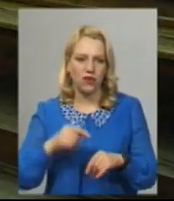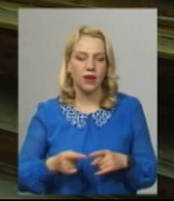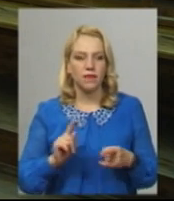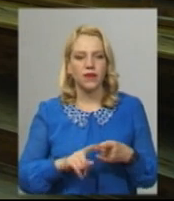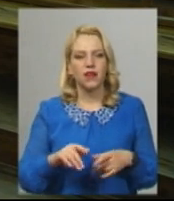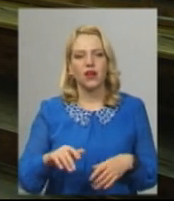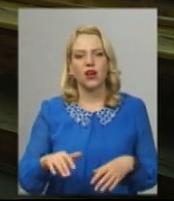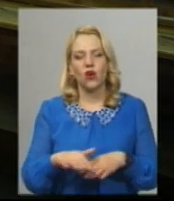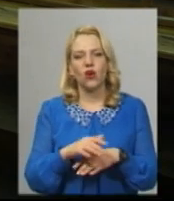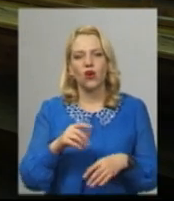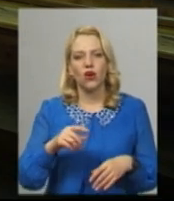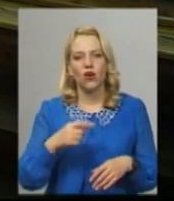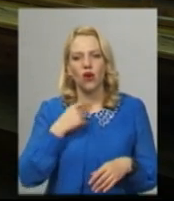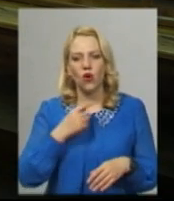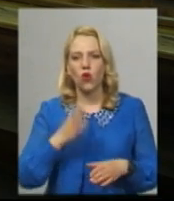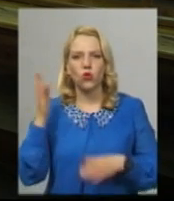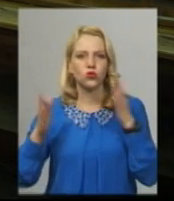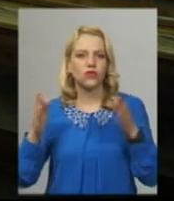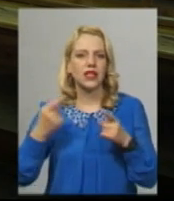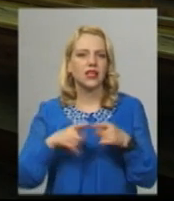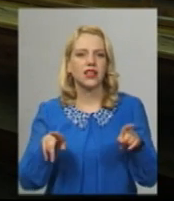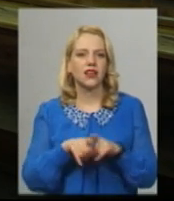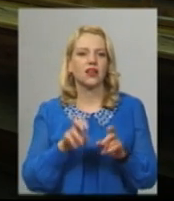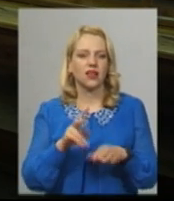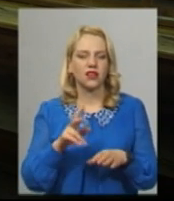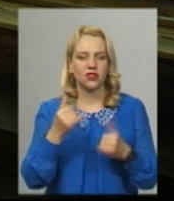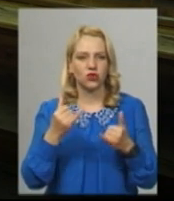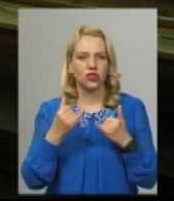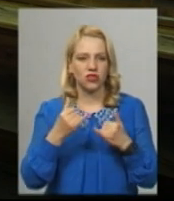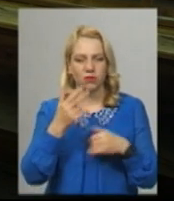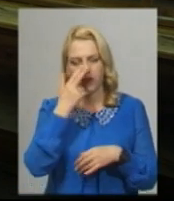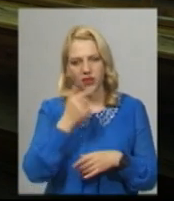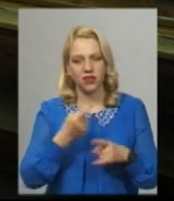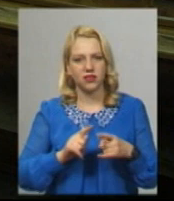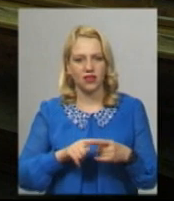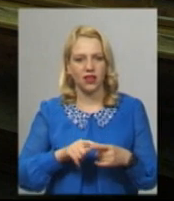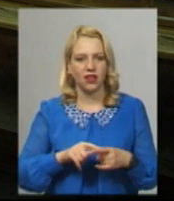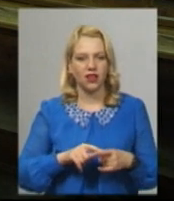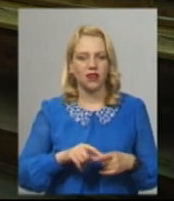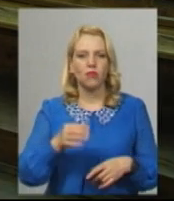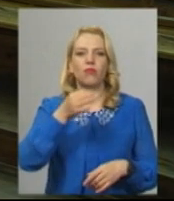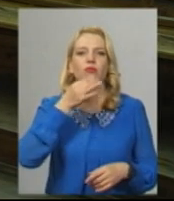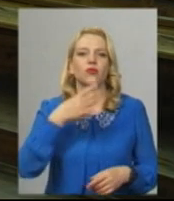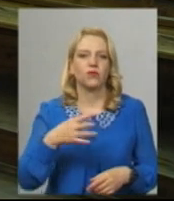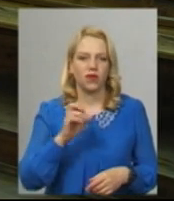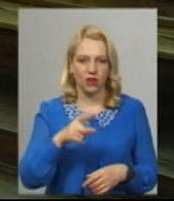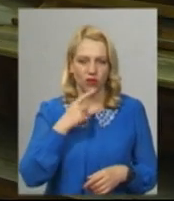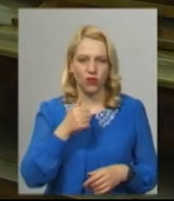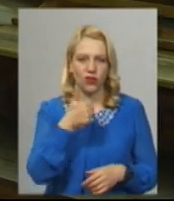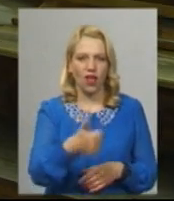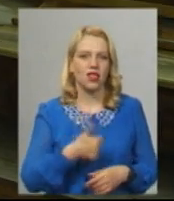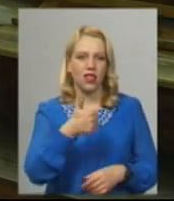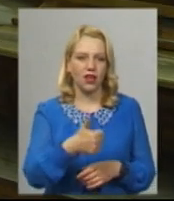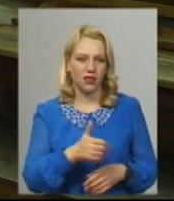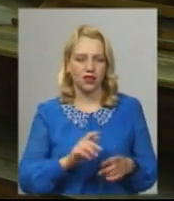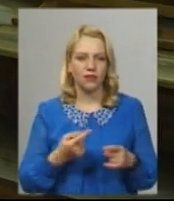Голосування – це не так, як заєте сучасне людство покоління привикло, що це просто вподобання, як в народі кажуть, лайки ставити